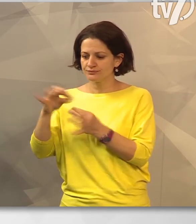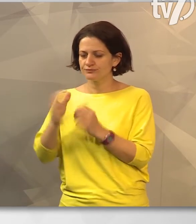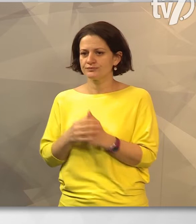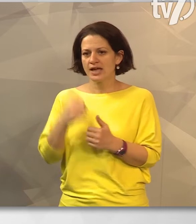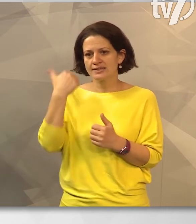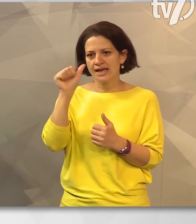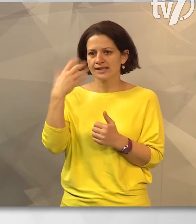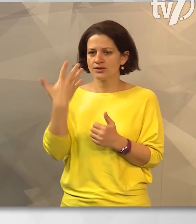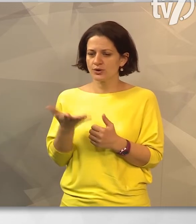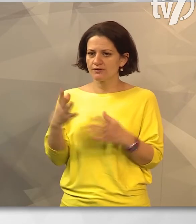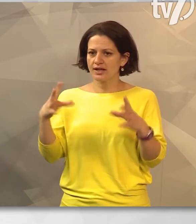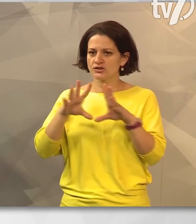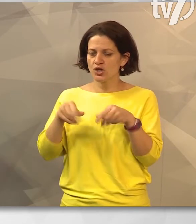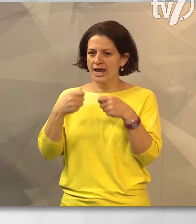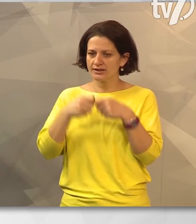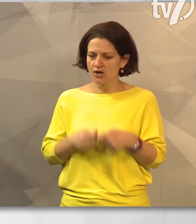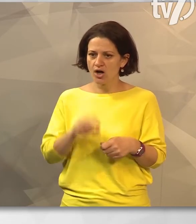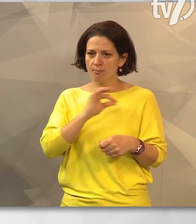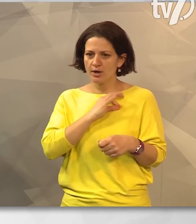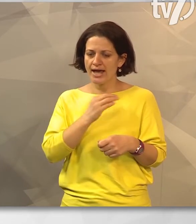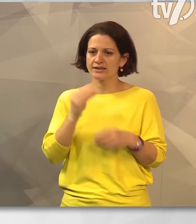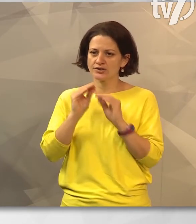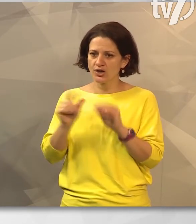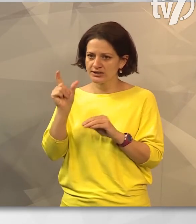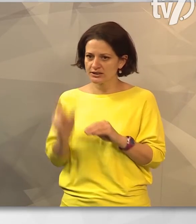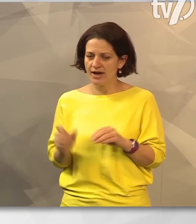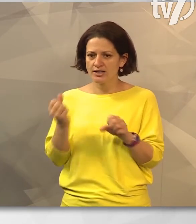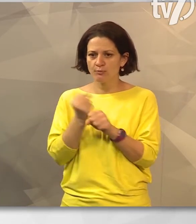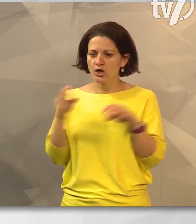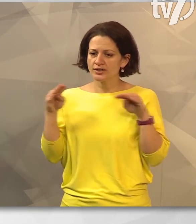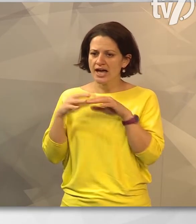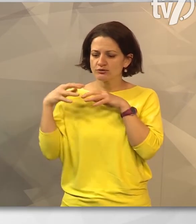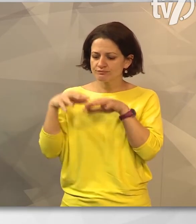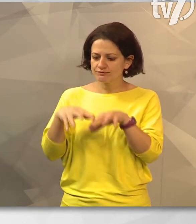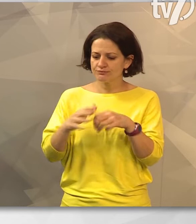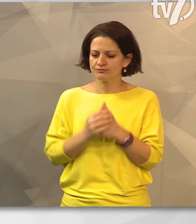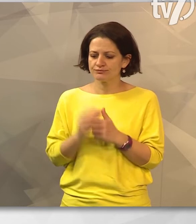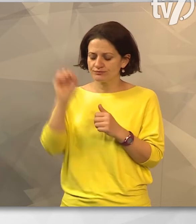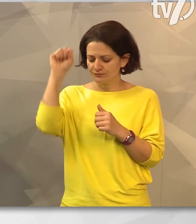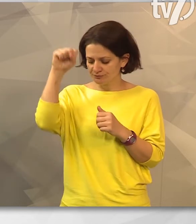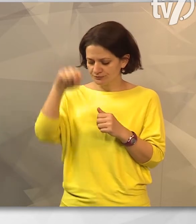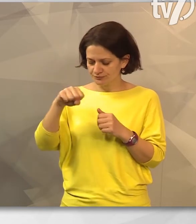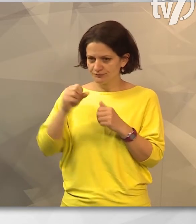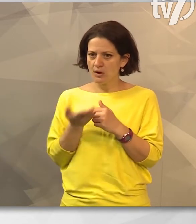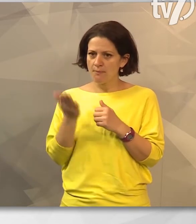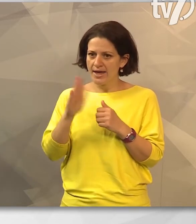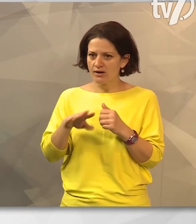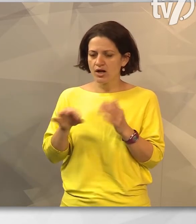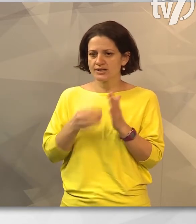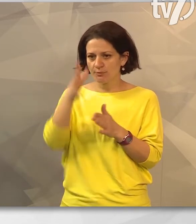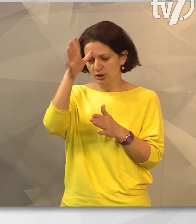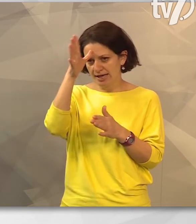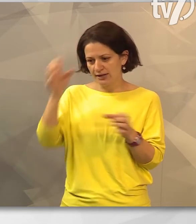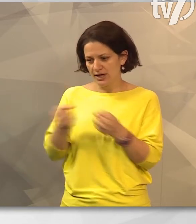több mint 150 családtag, barát, tanítvány és munkatárs gyűlt össze, hogy fejet hajtson a nemrégiben elhúnyt Szabó Károly